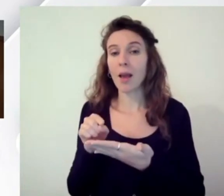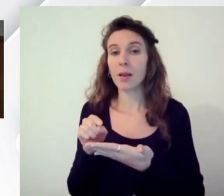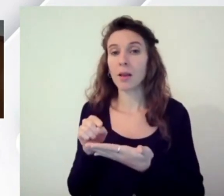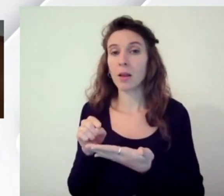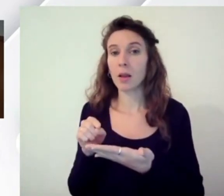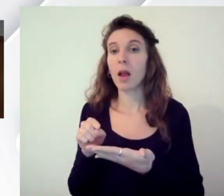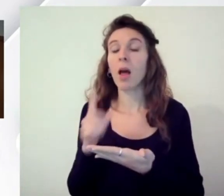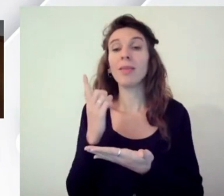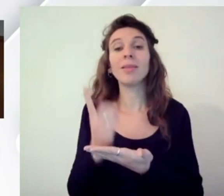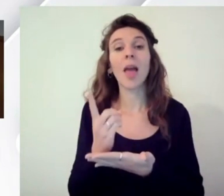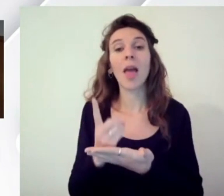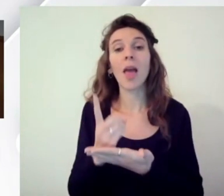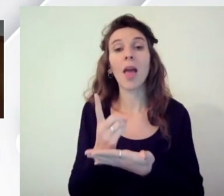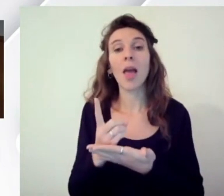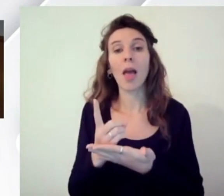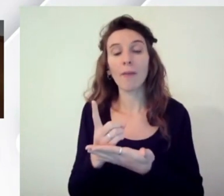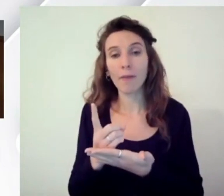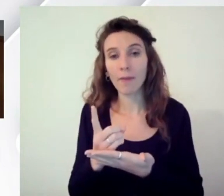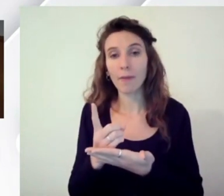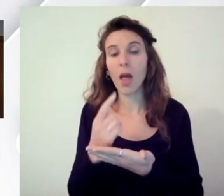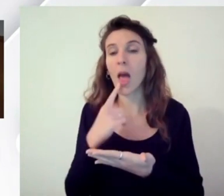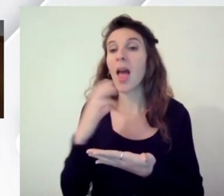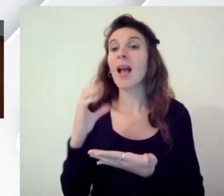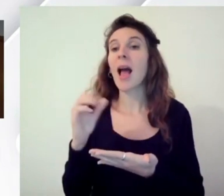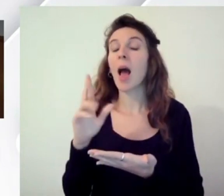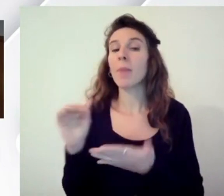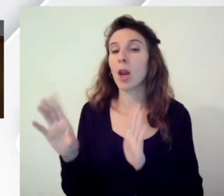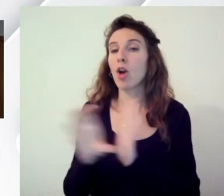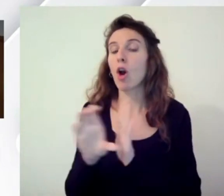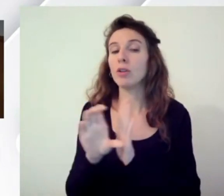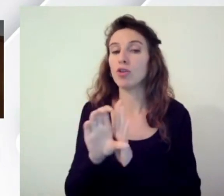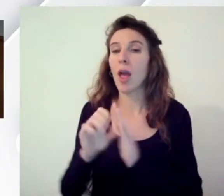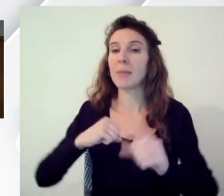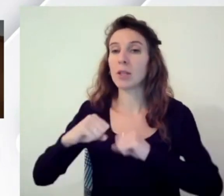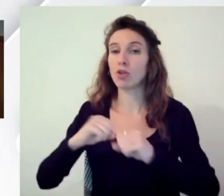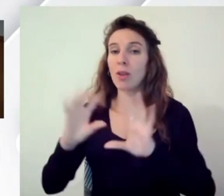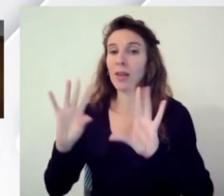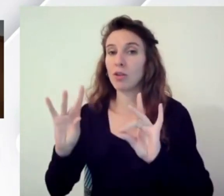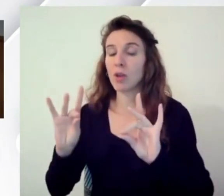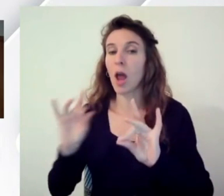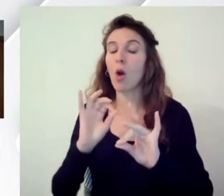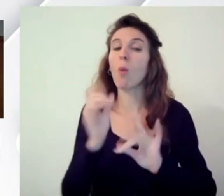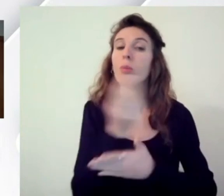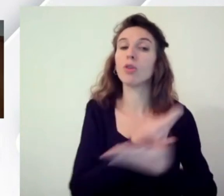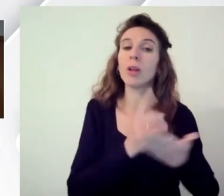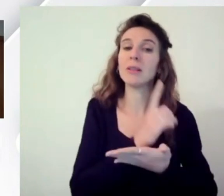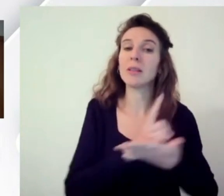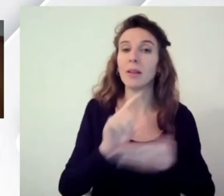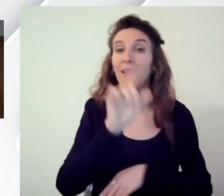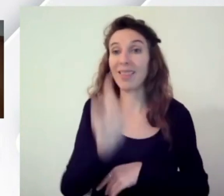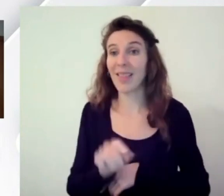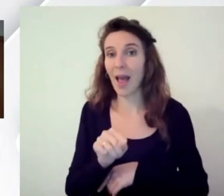al fornitore e gli enti lo chiede il CAD il codice dell'amministrazione digitale ma come progetti designers Italia e developers Italia